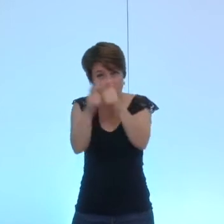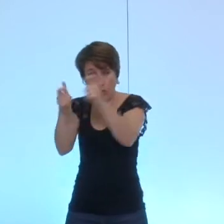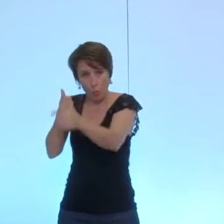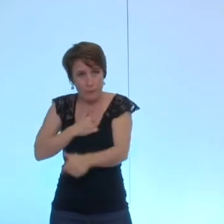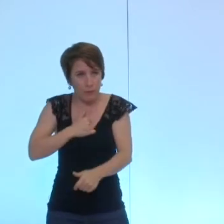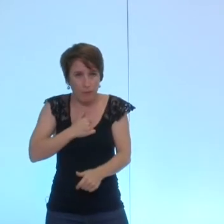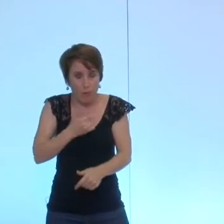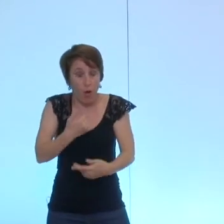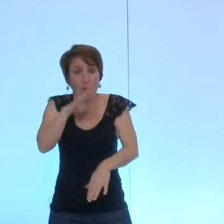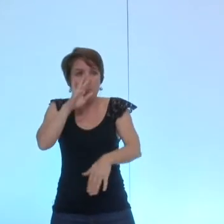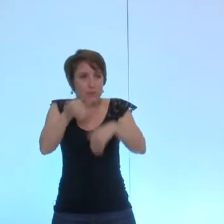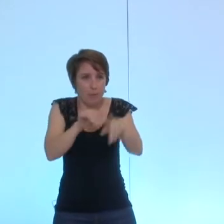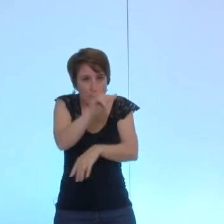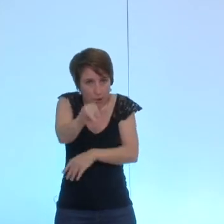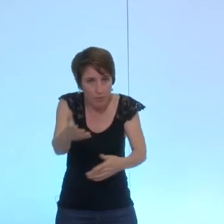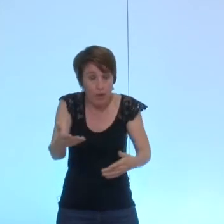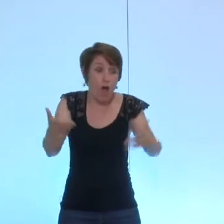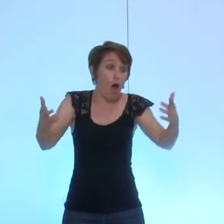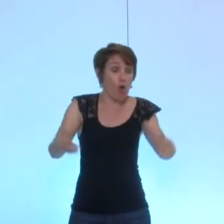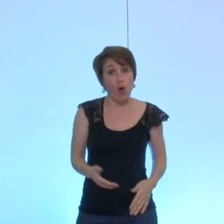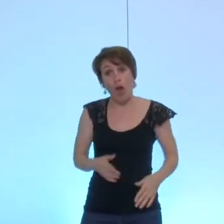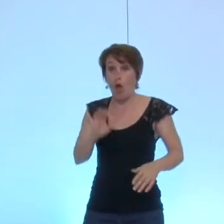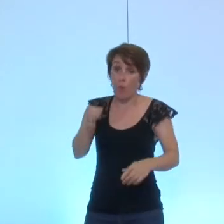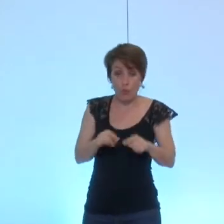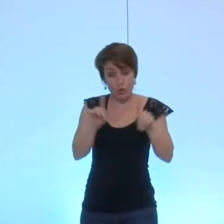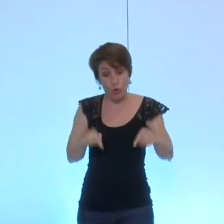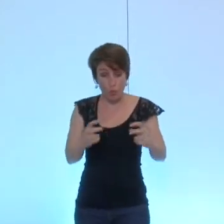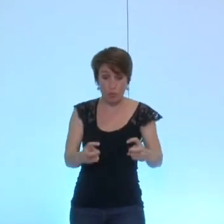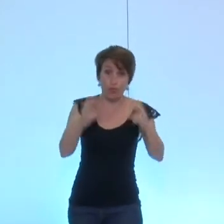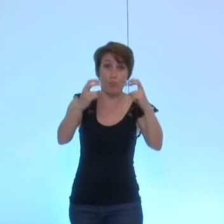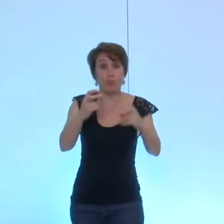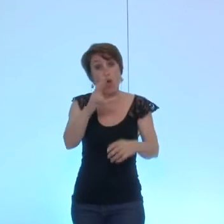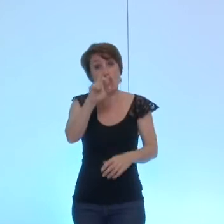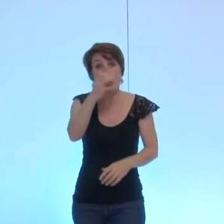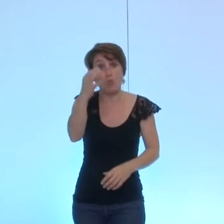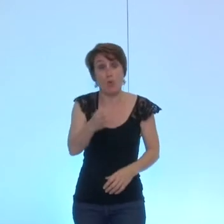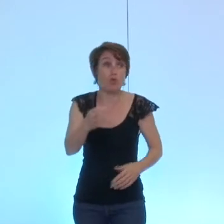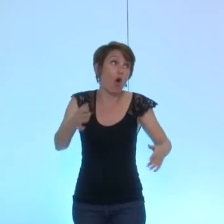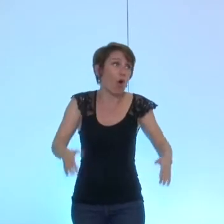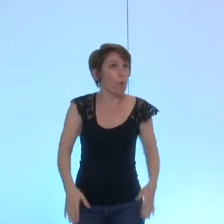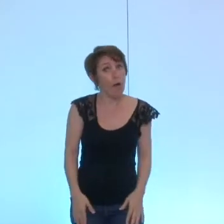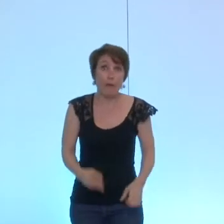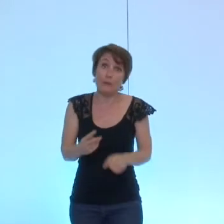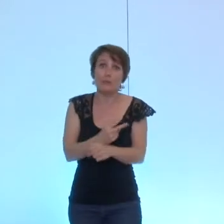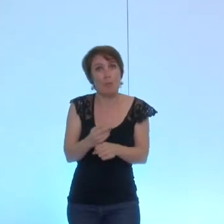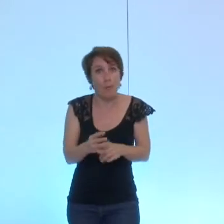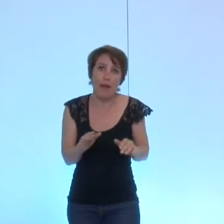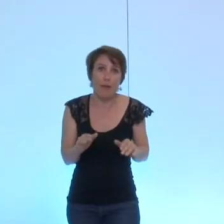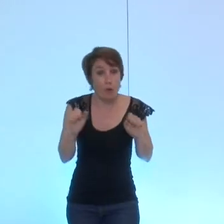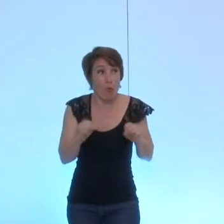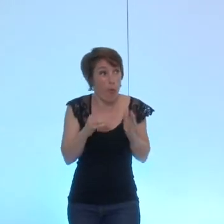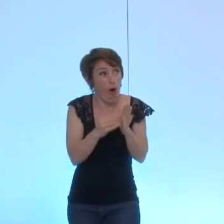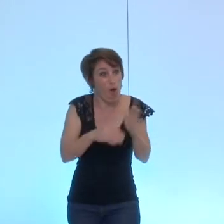alors là oui on n'a qu'une augmentation de 30 à 40% j'allais vous dire c'est presque bien encore un petit effort et